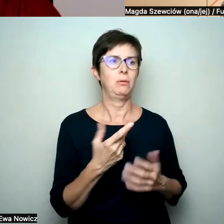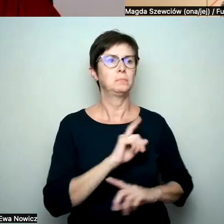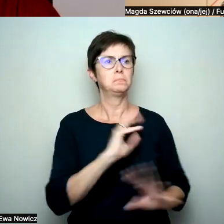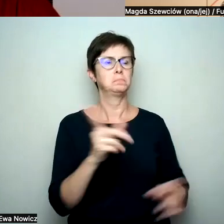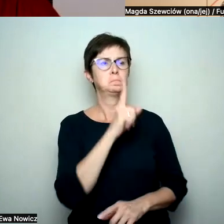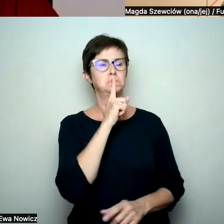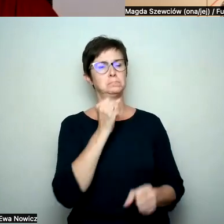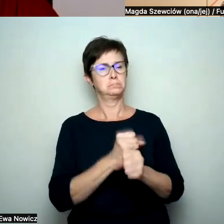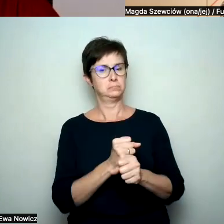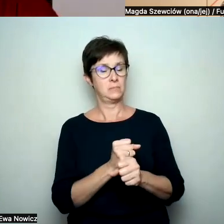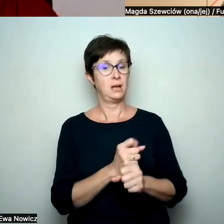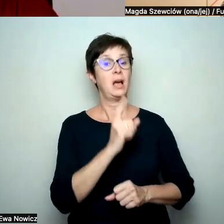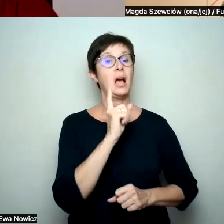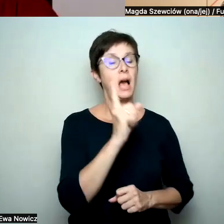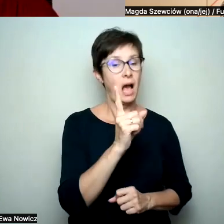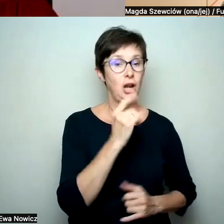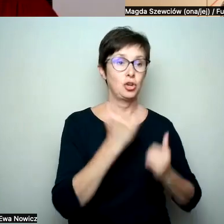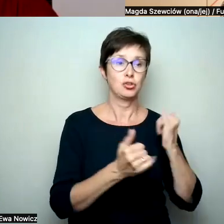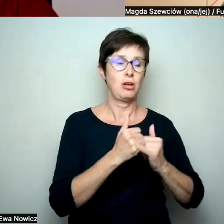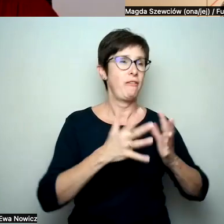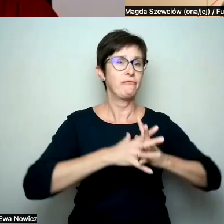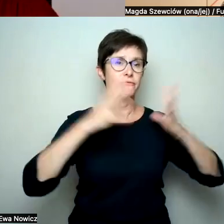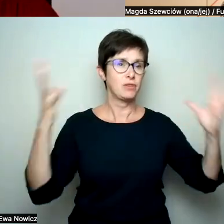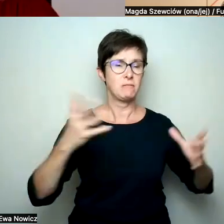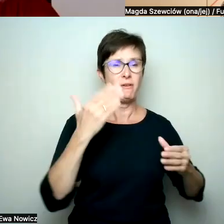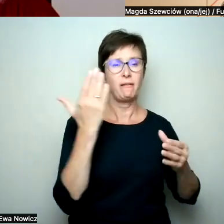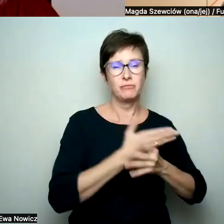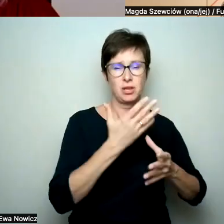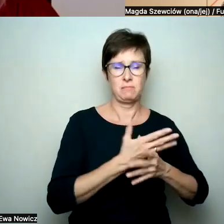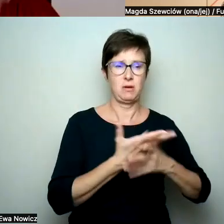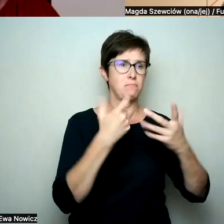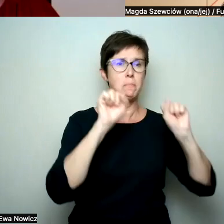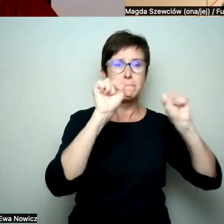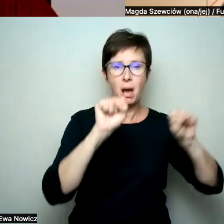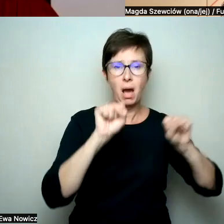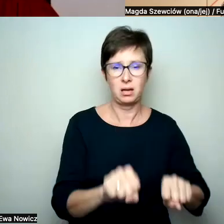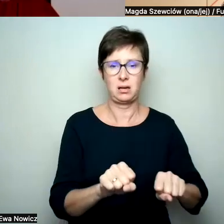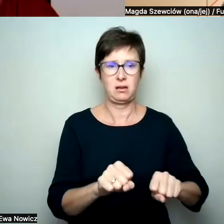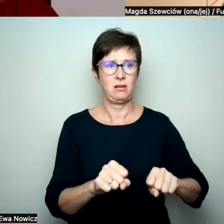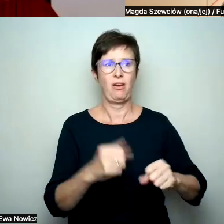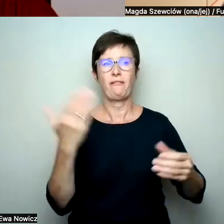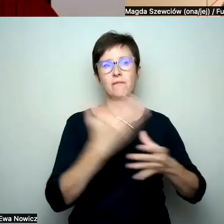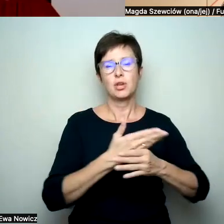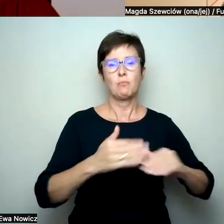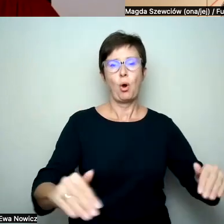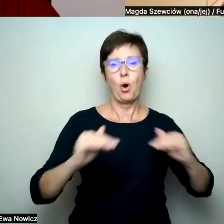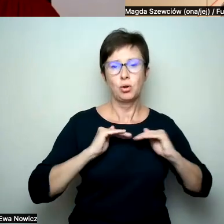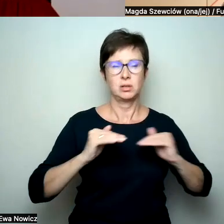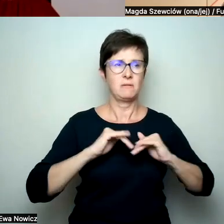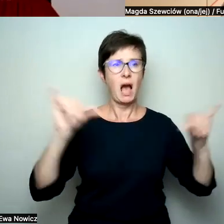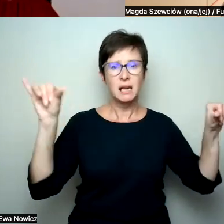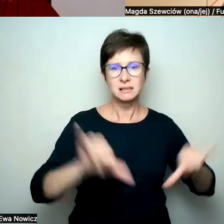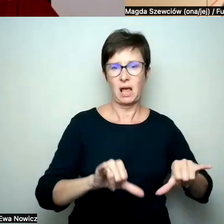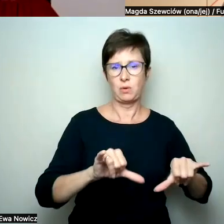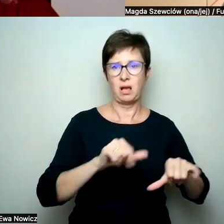ale nawet ze strony dużych marek, banków, firm odzieżowych, restauracji,